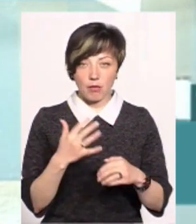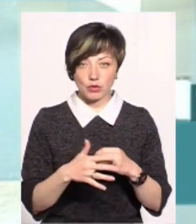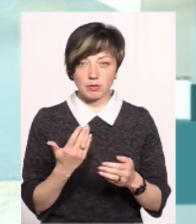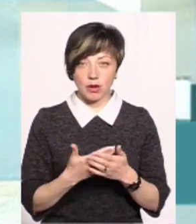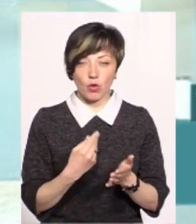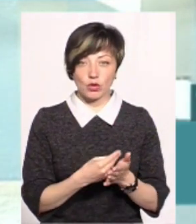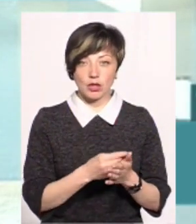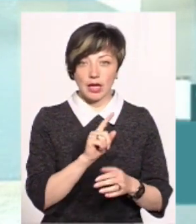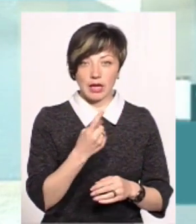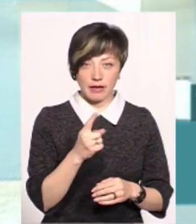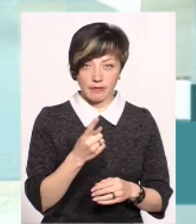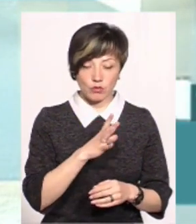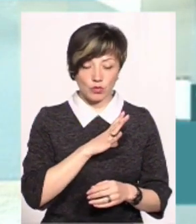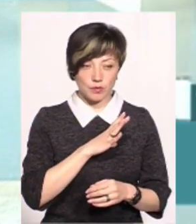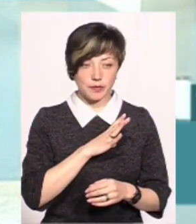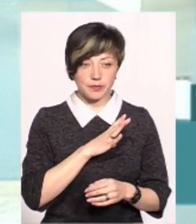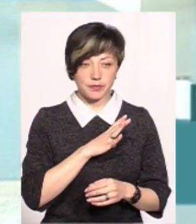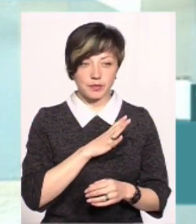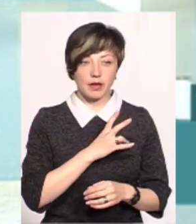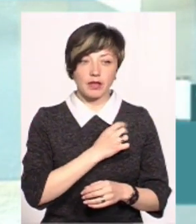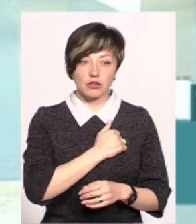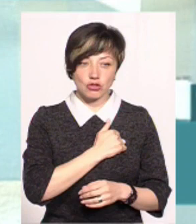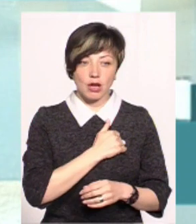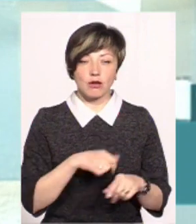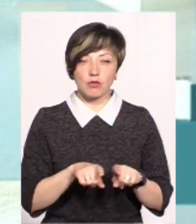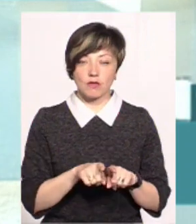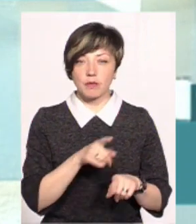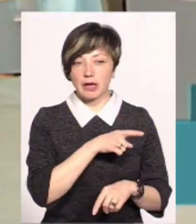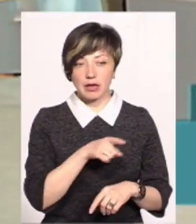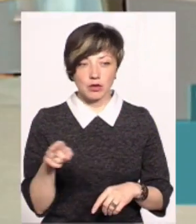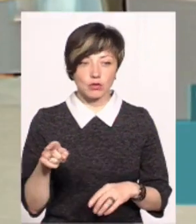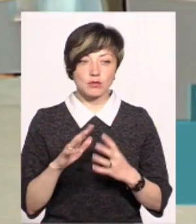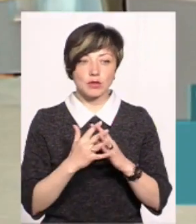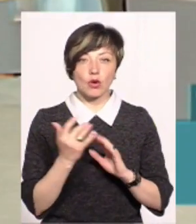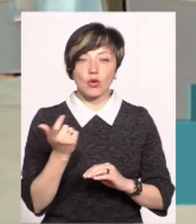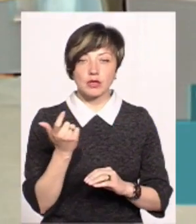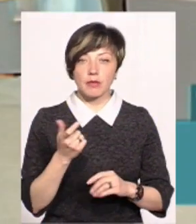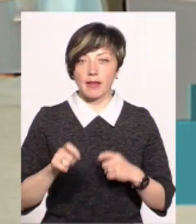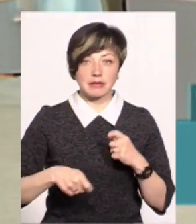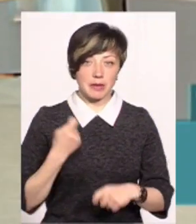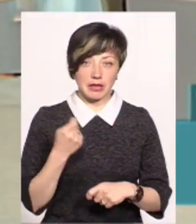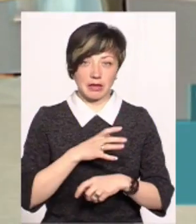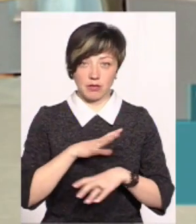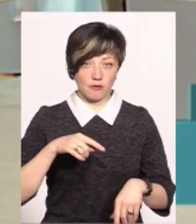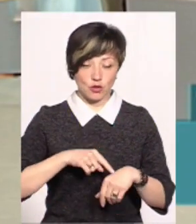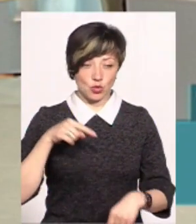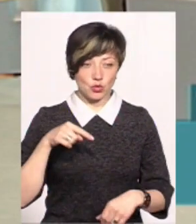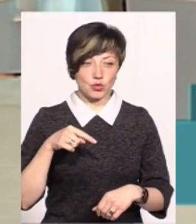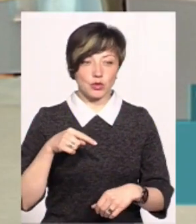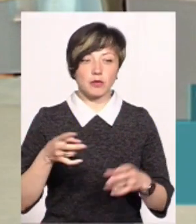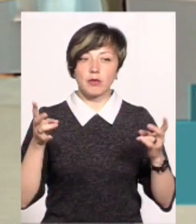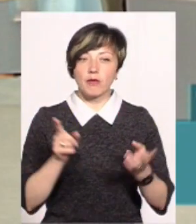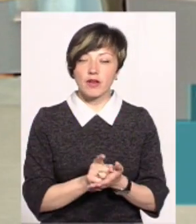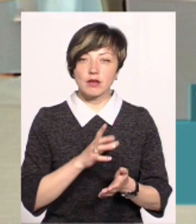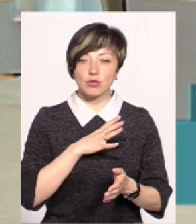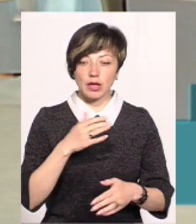капуста, наприклад, коштувала одну гривню, на жаль, був такий період, і щоб сільгоспідприємство не понесло певних збитків,